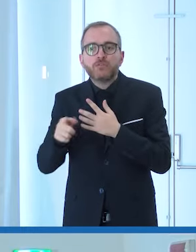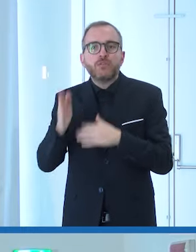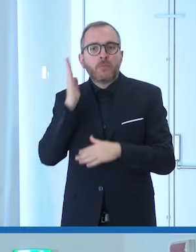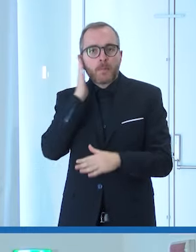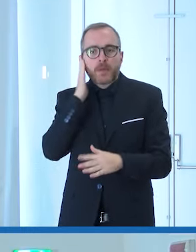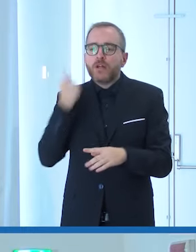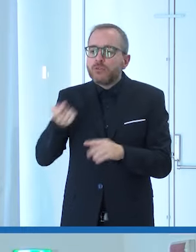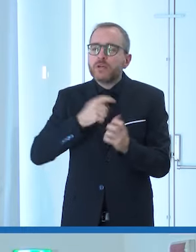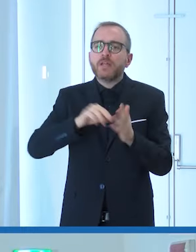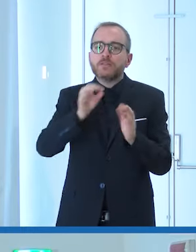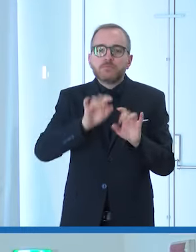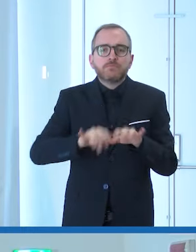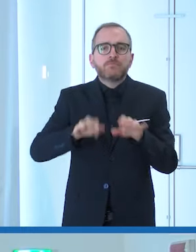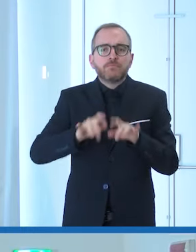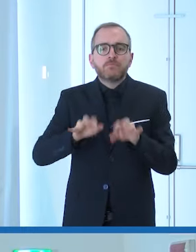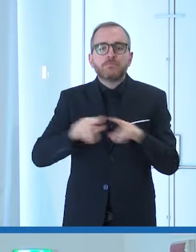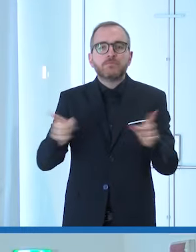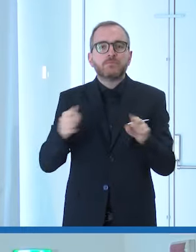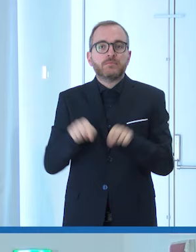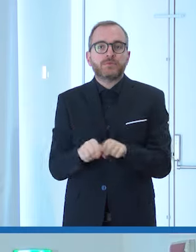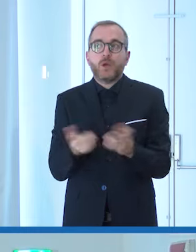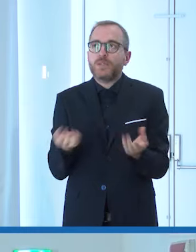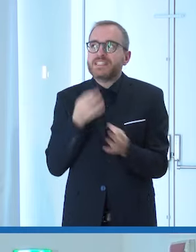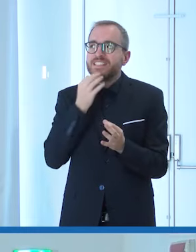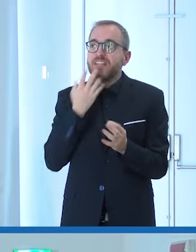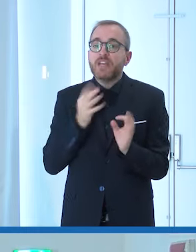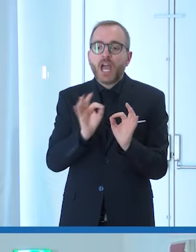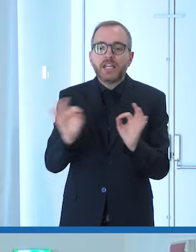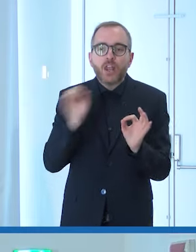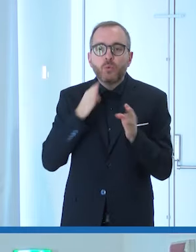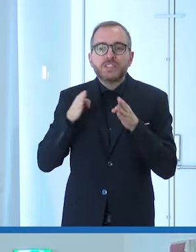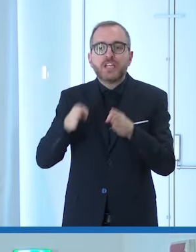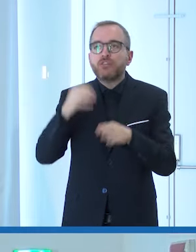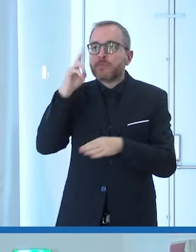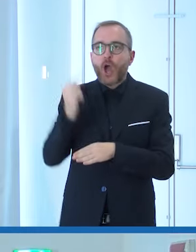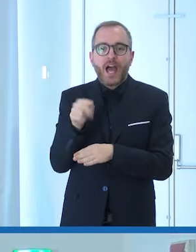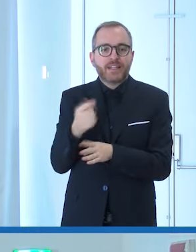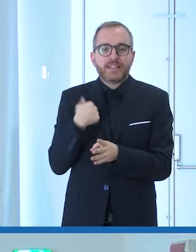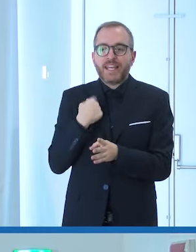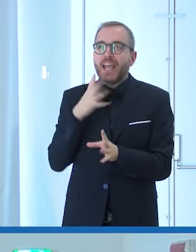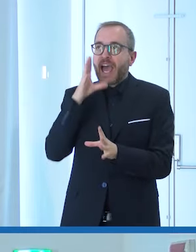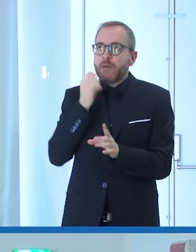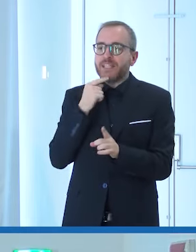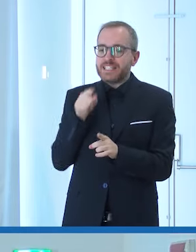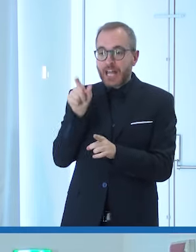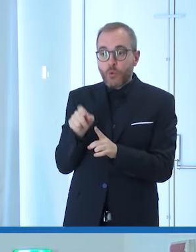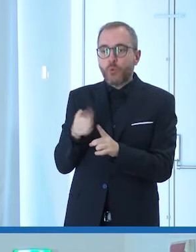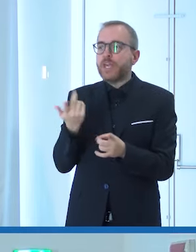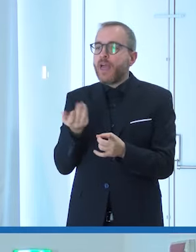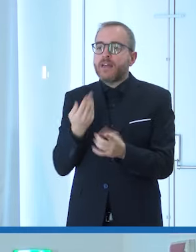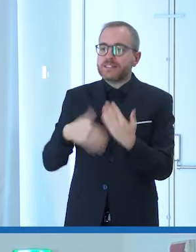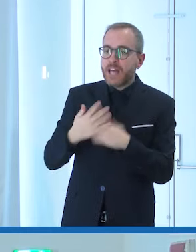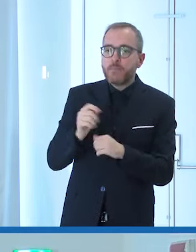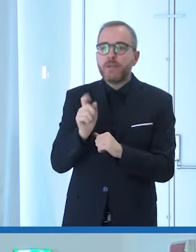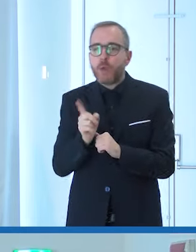ecco nell'arte forse non serve cioè ci sono dei settori in cui non serve indicare la condizione spesso invece io lo faccio invece dovrei guardare